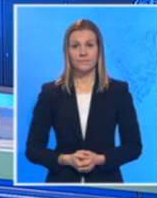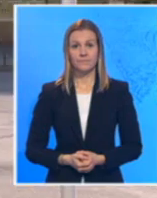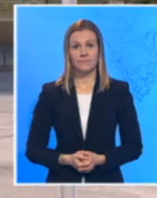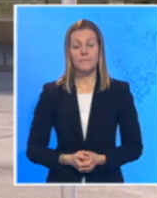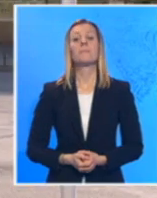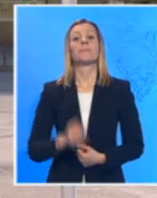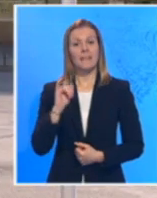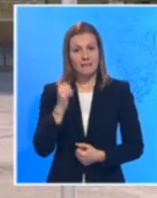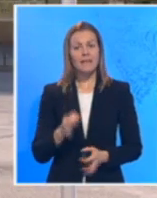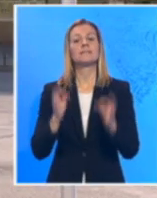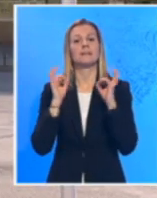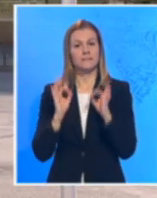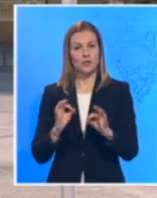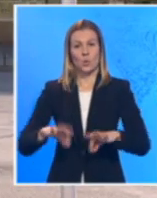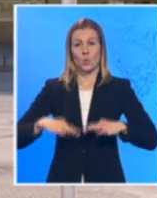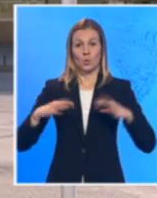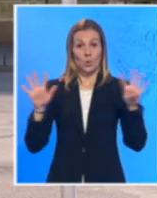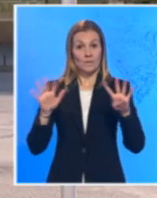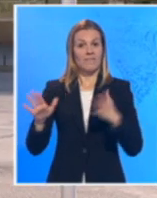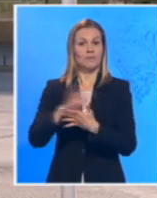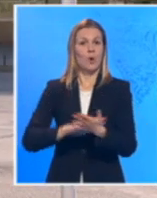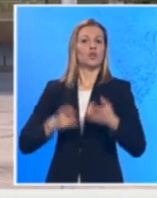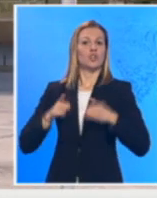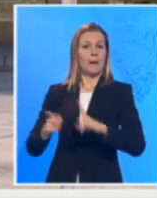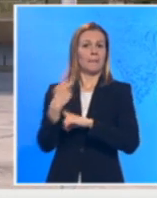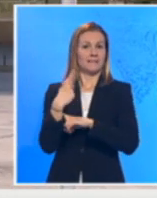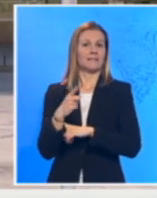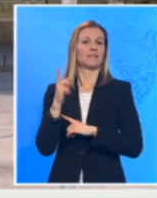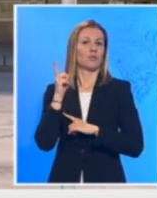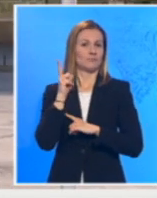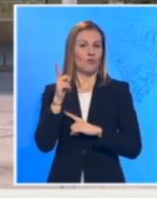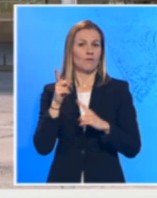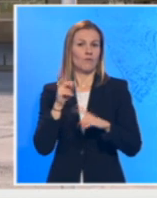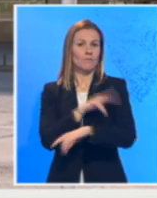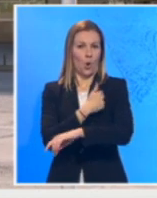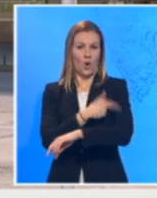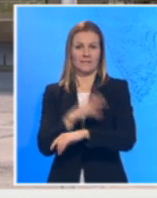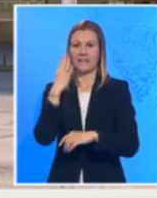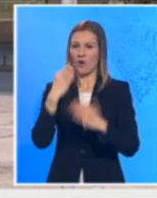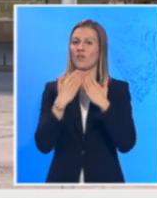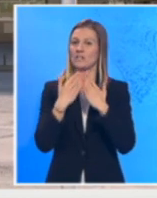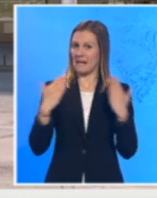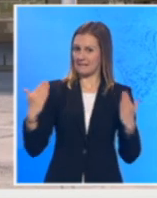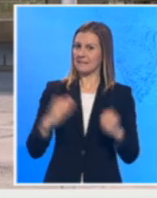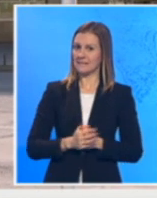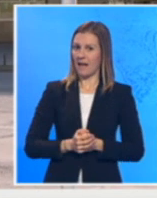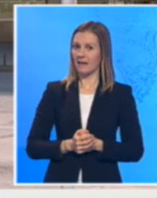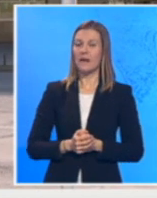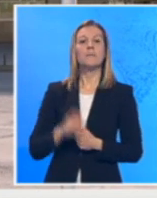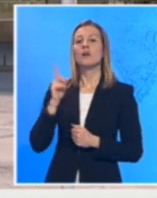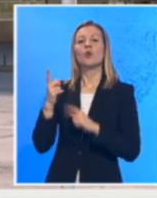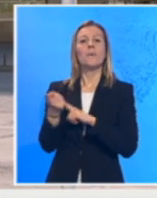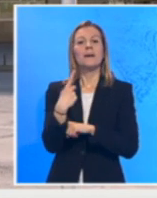Jeste upravo tako. Jutro su 9 primljeni su prvi pacijenti ovdje u improvizovnoj bolnici koja se nalazi na Novosadskom sajmu. Riječ je o